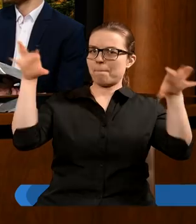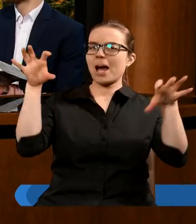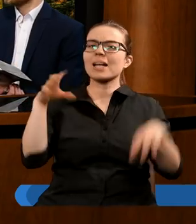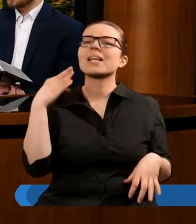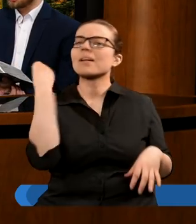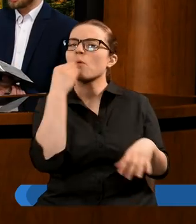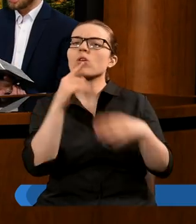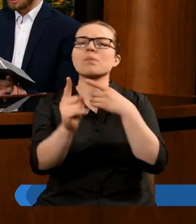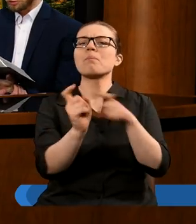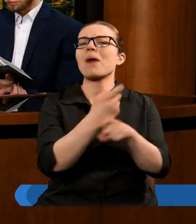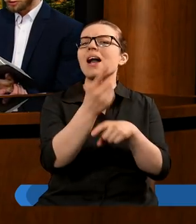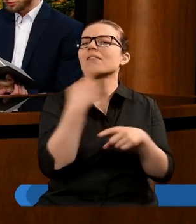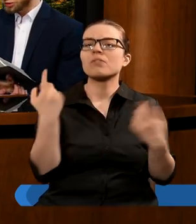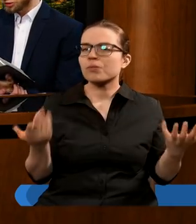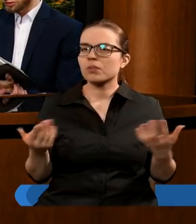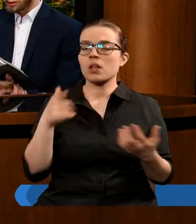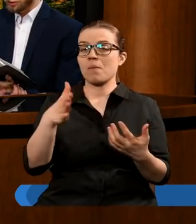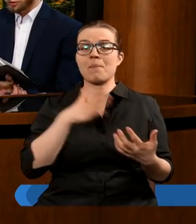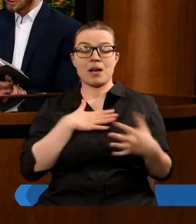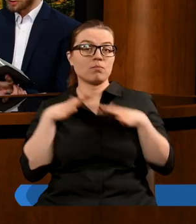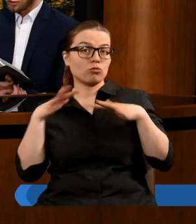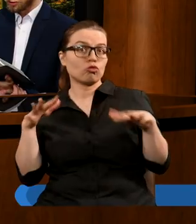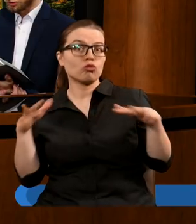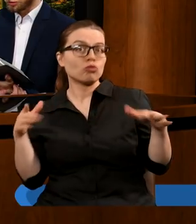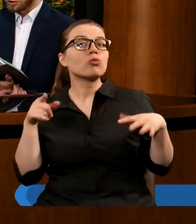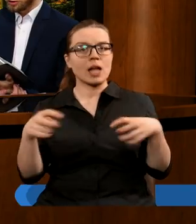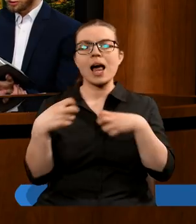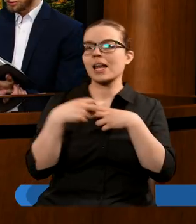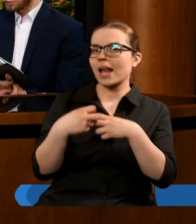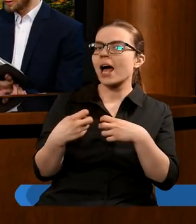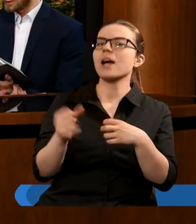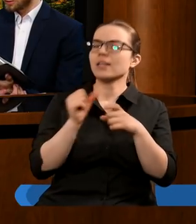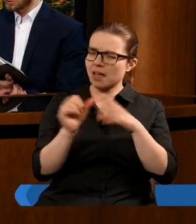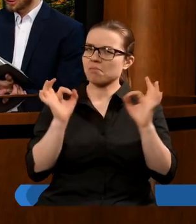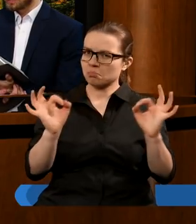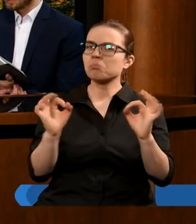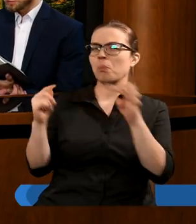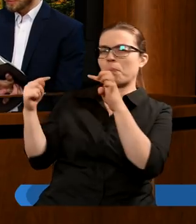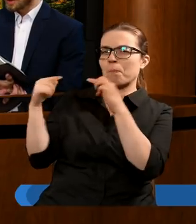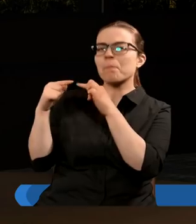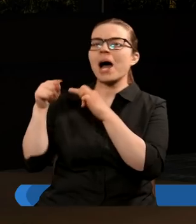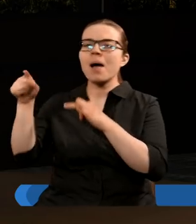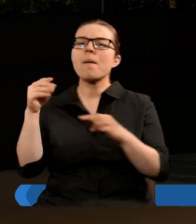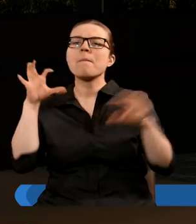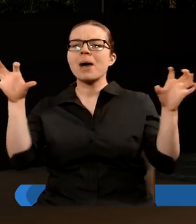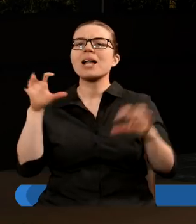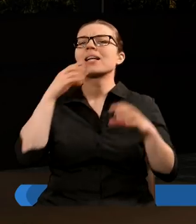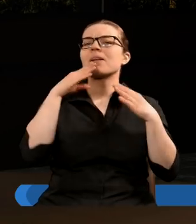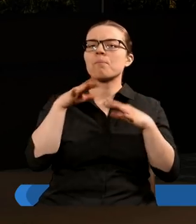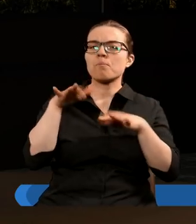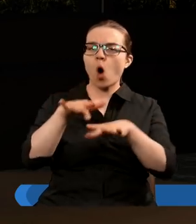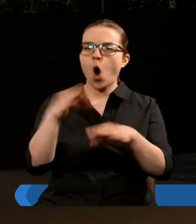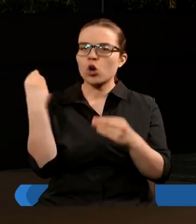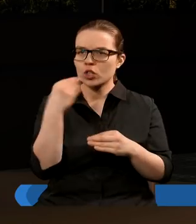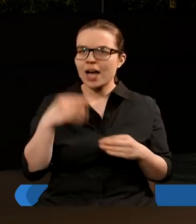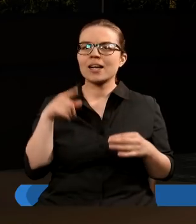Mamy tutaj bardzo dużo cech, które charakteryzują tę bestię z morza. Jest ona jakby spadkobiercą tych